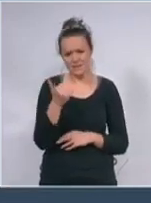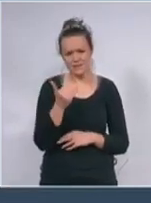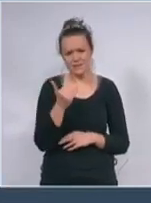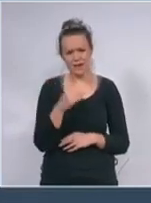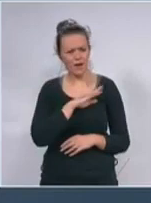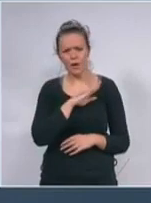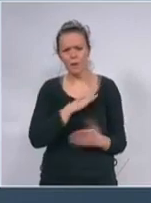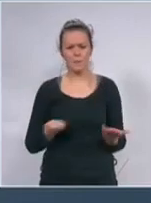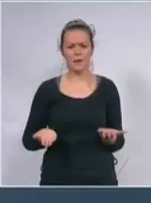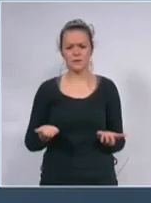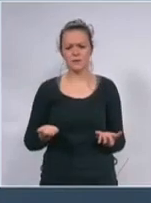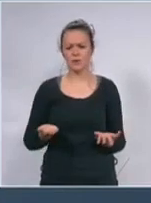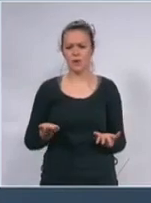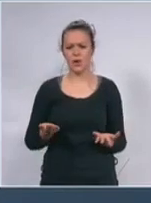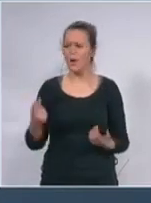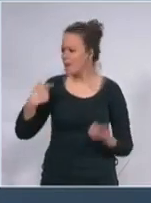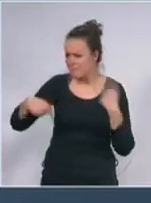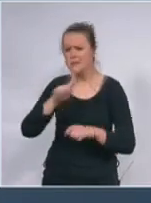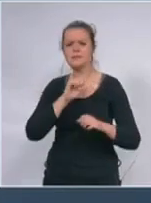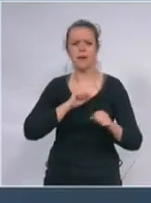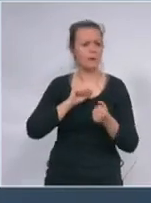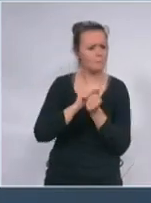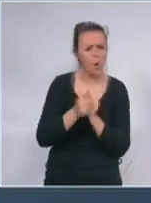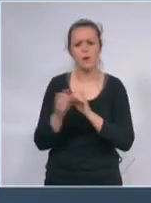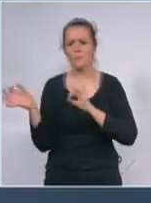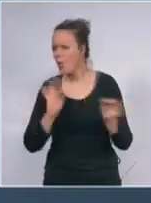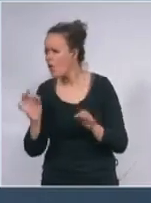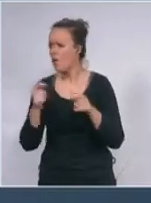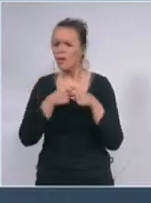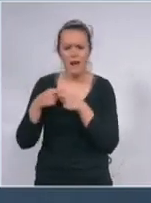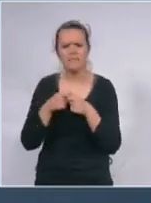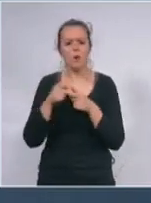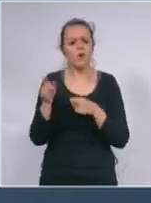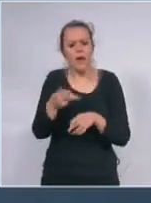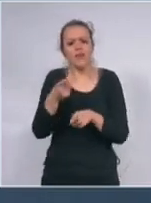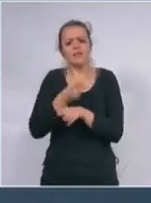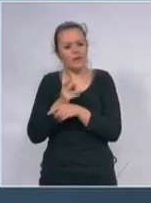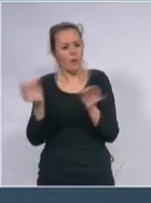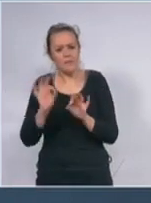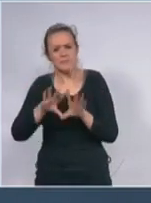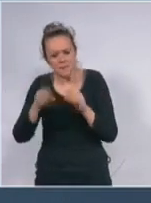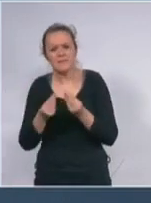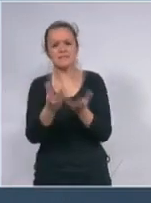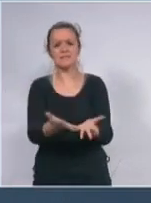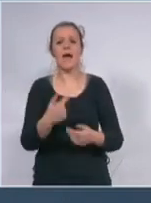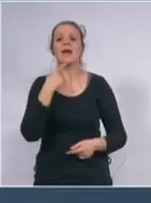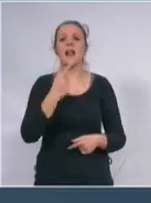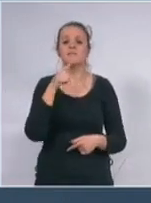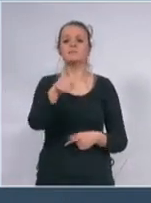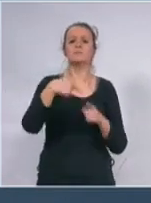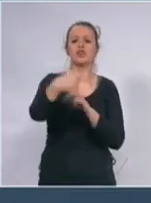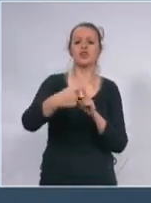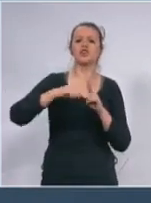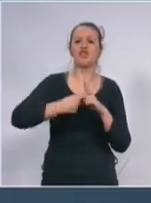staramo se i radimo na tome da država obezbedi sve rekao sam u četvrtak imat ćemo 15 miliona maski